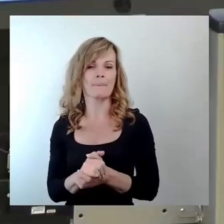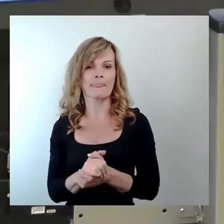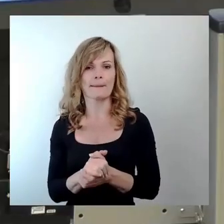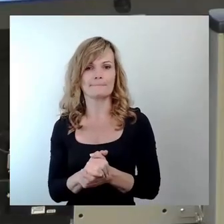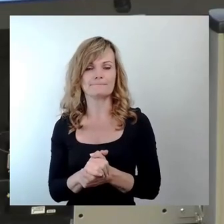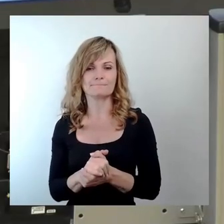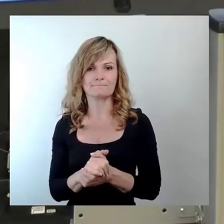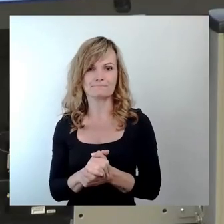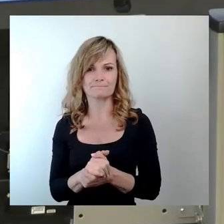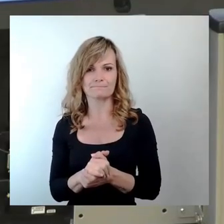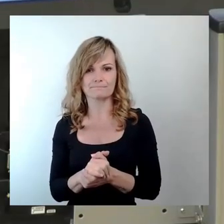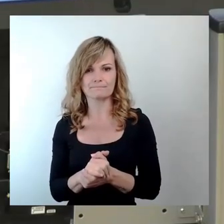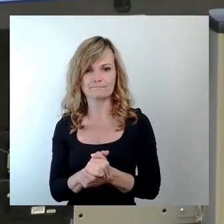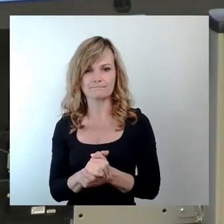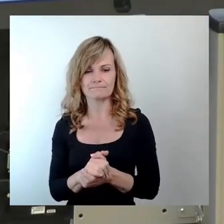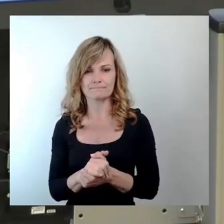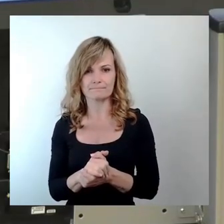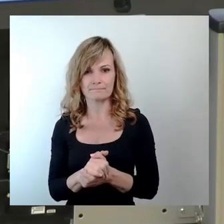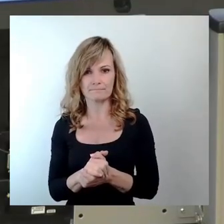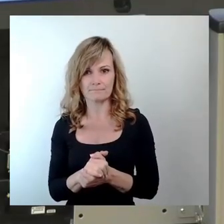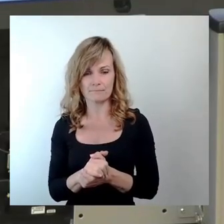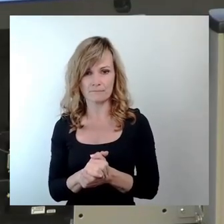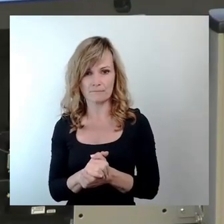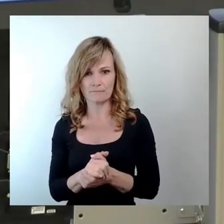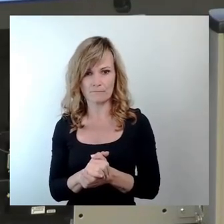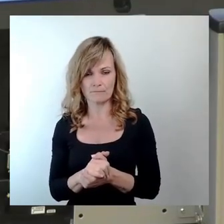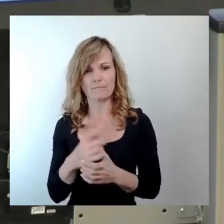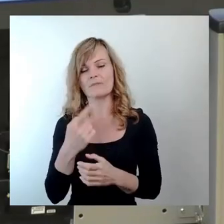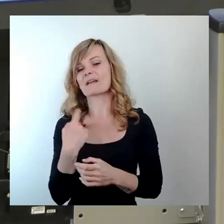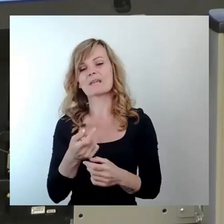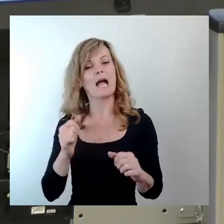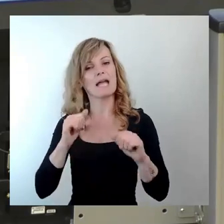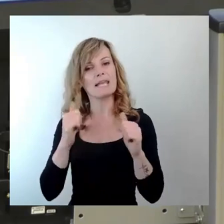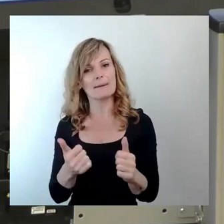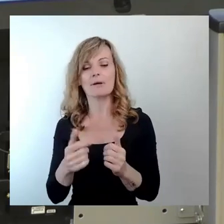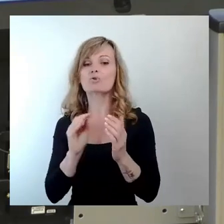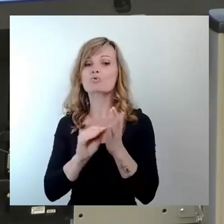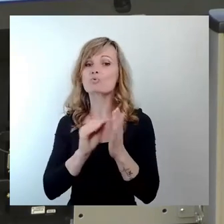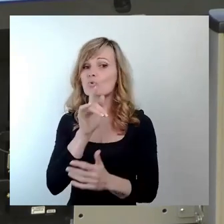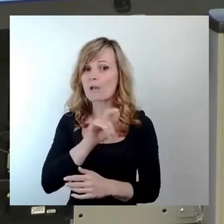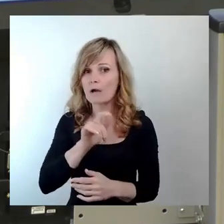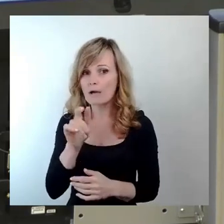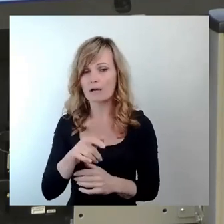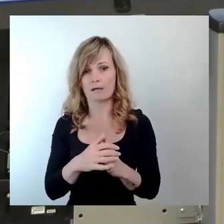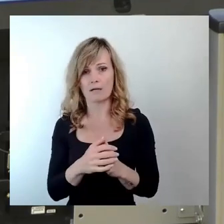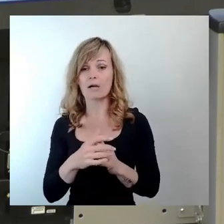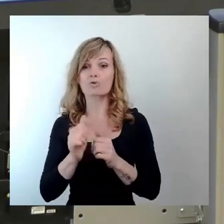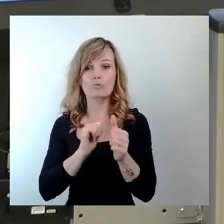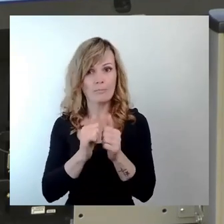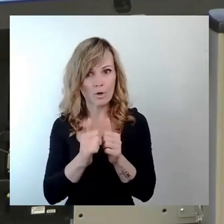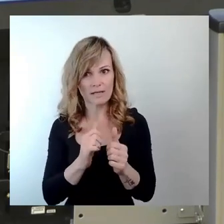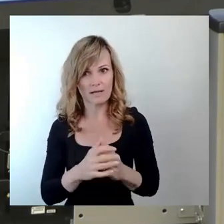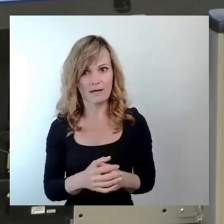erleben wir hier Schüler, wir haben Sportler. Wir haben im letzten Jahr